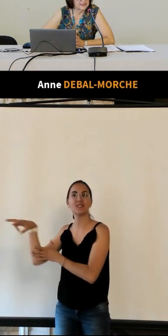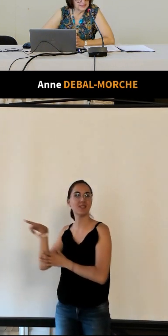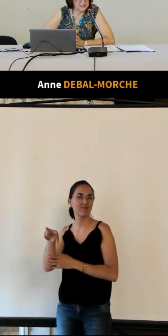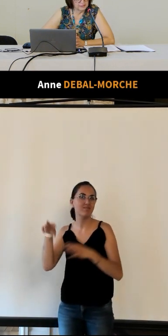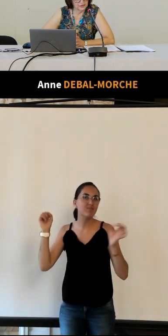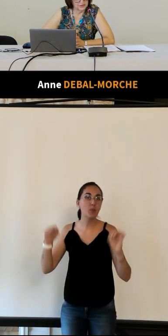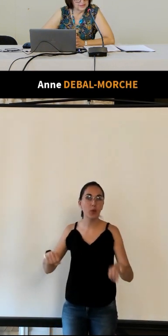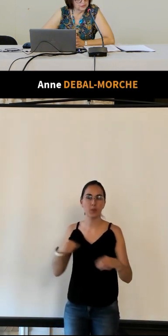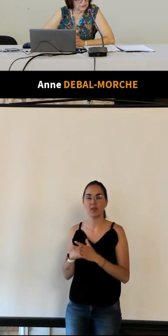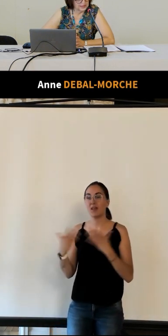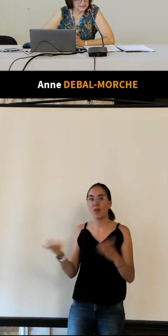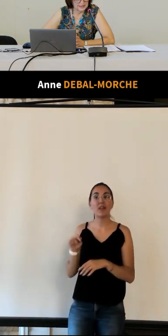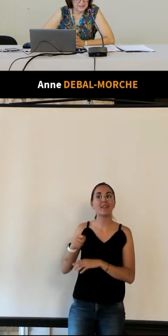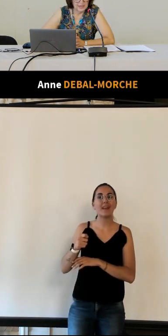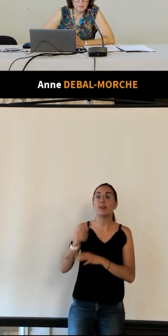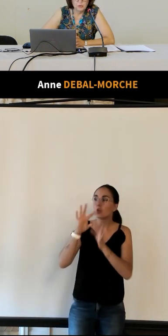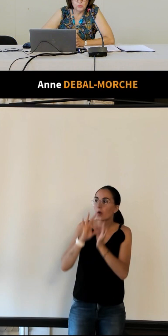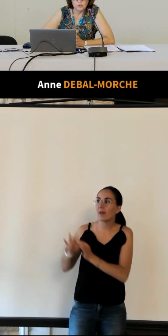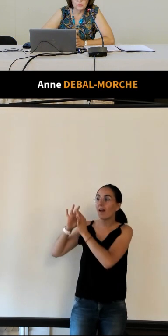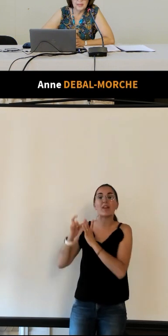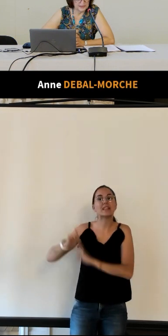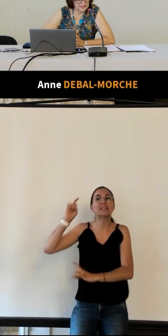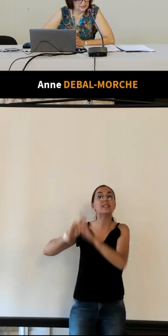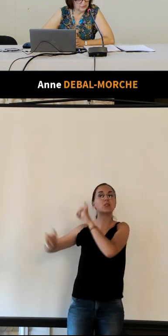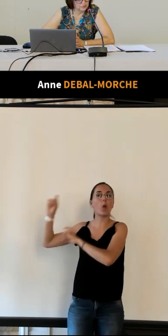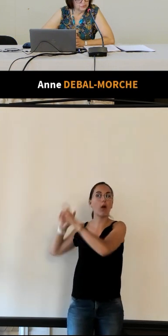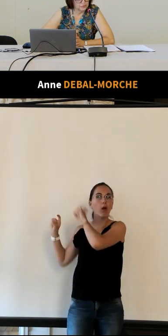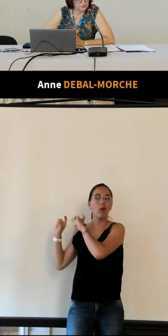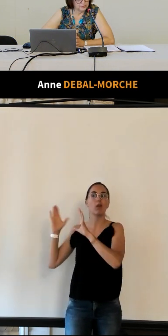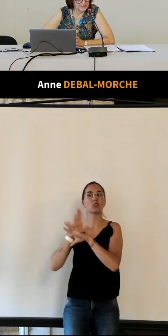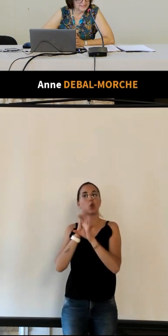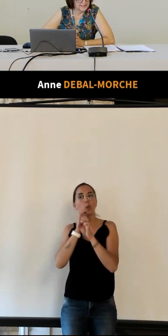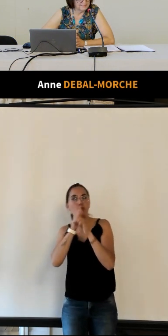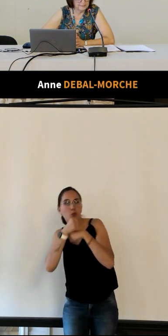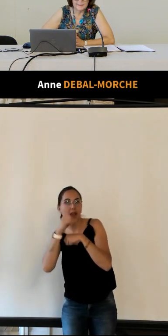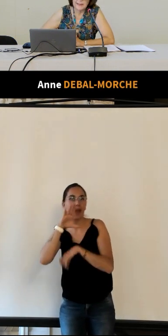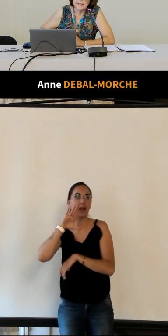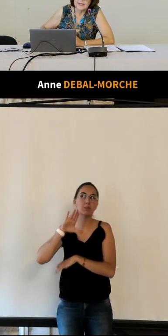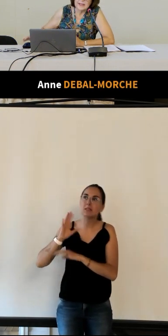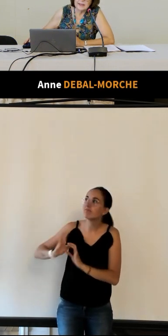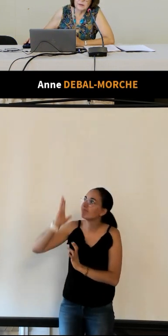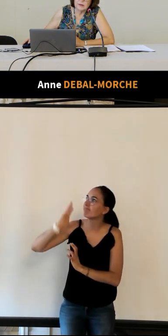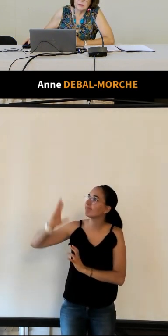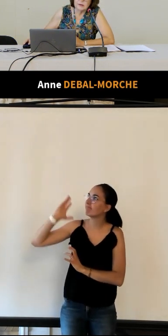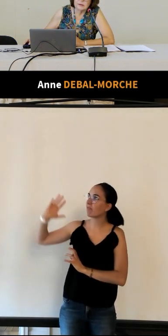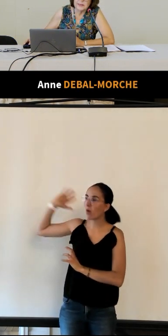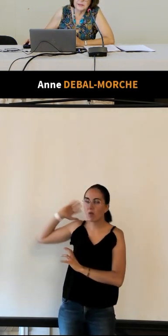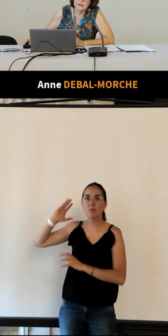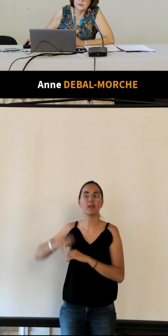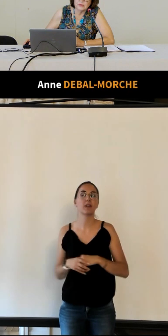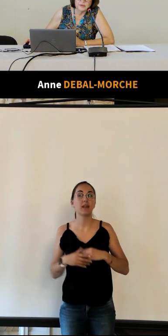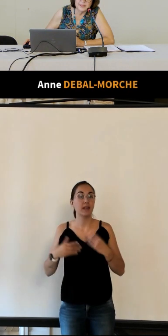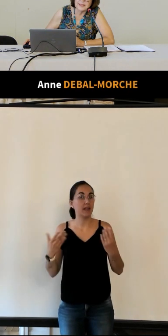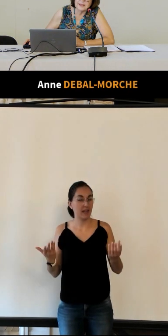les énigmes historiques un peu au secret du passé et d